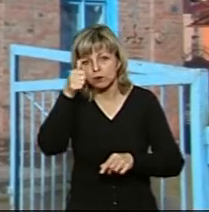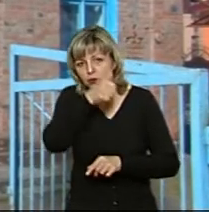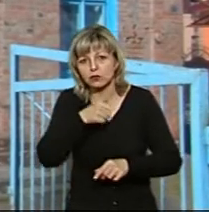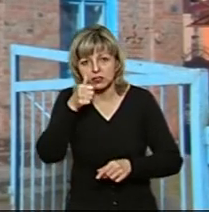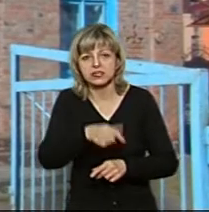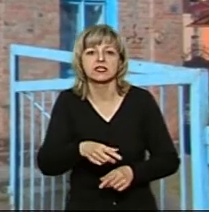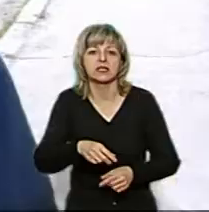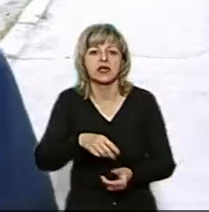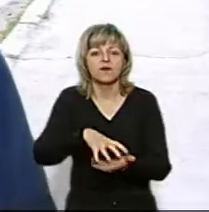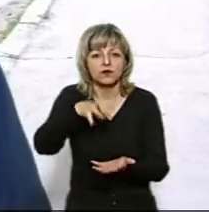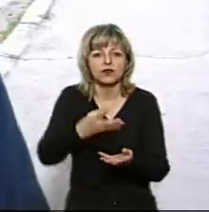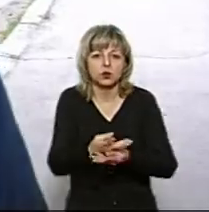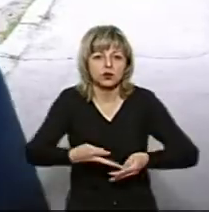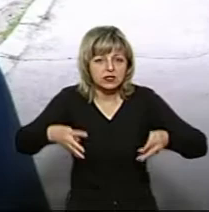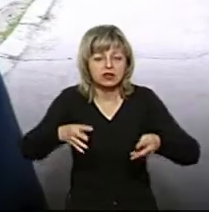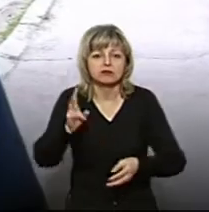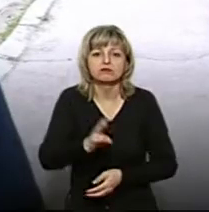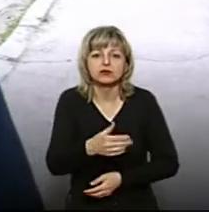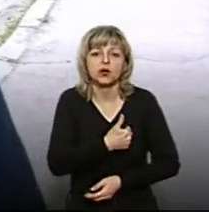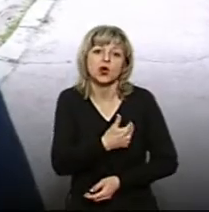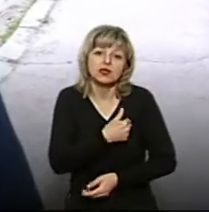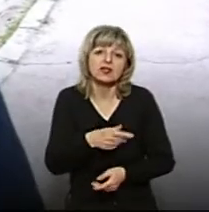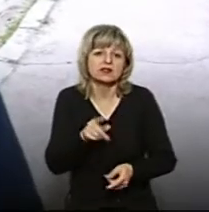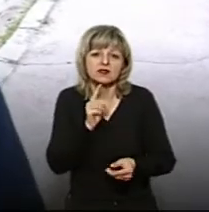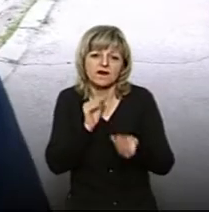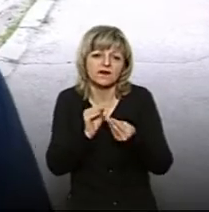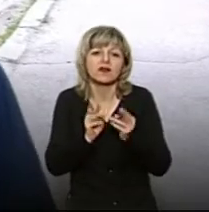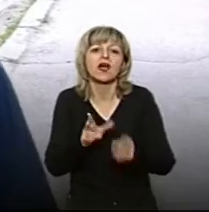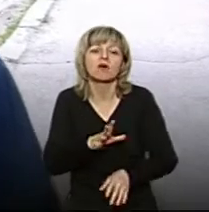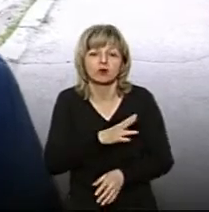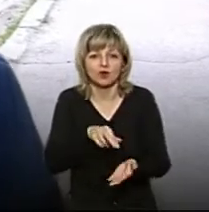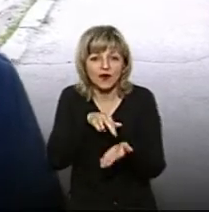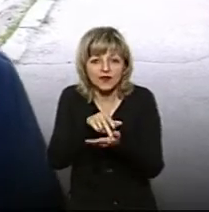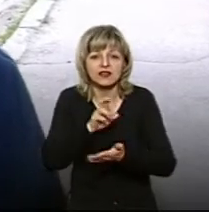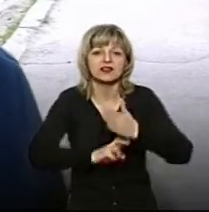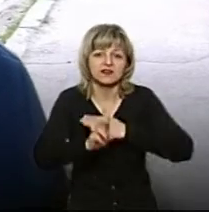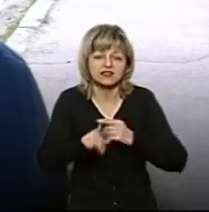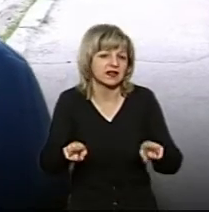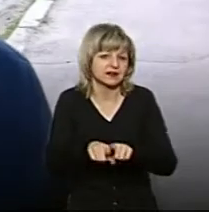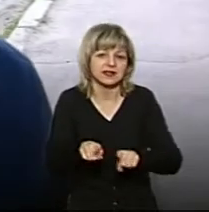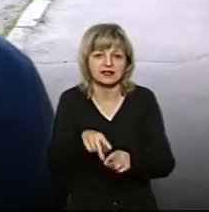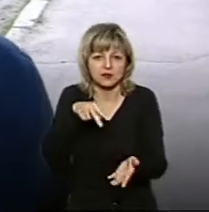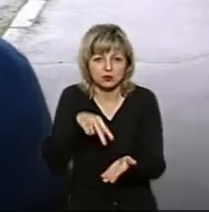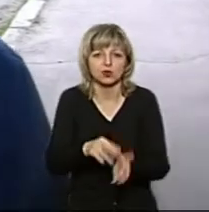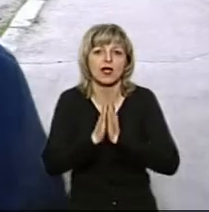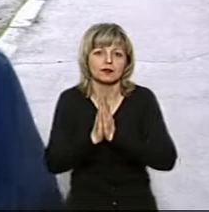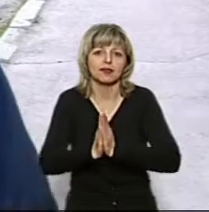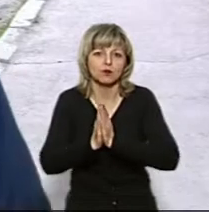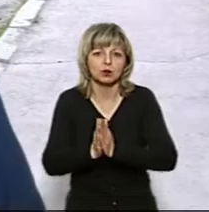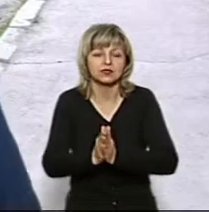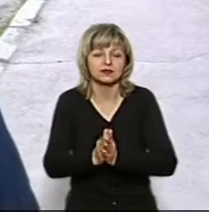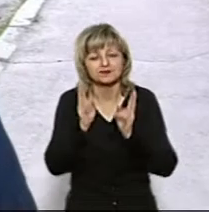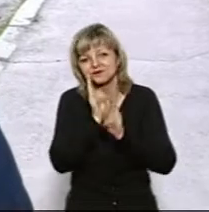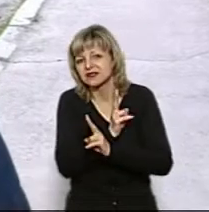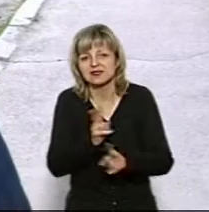Кошиків коментують так. «Хотіло б все так, як було. Заходити в церкву, так само, молитися. І це так, не